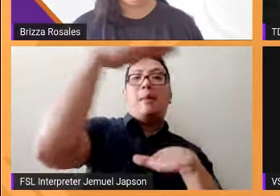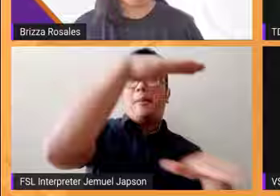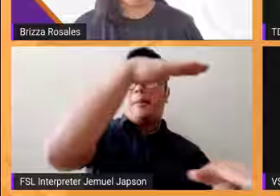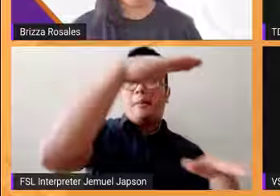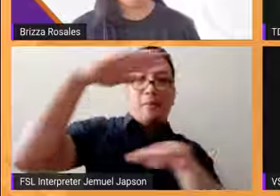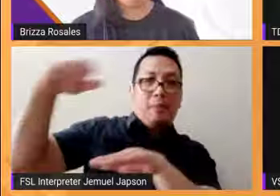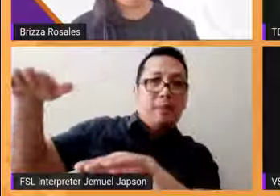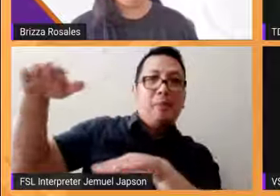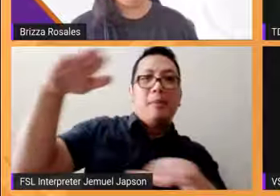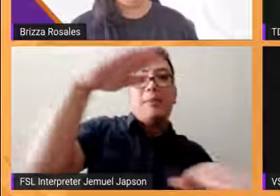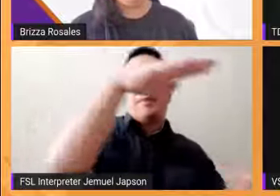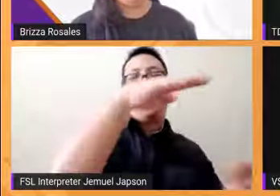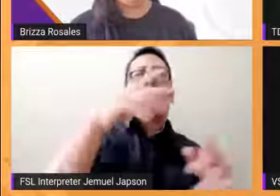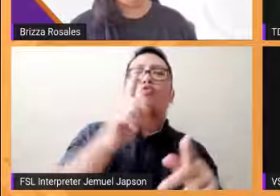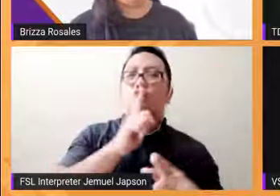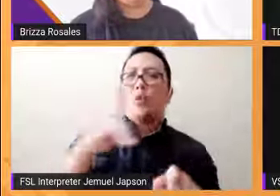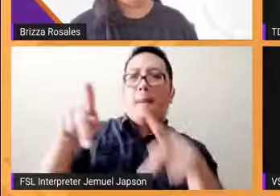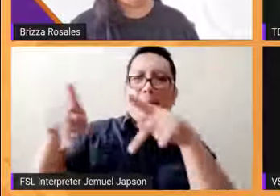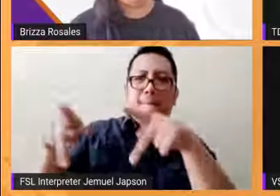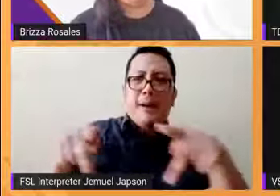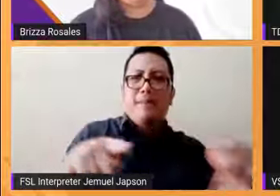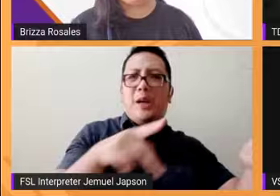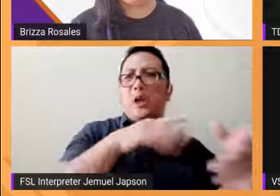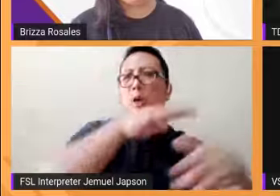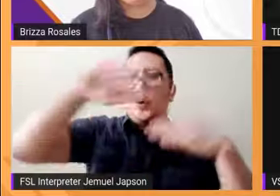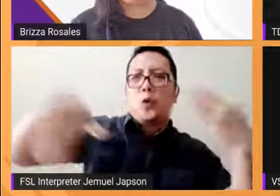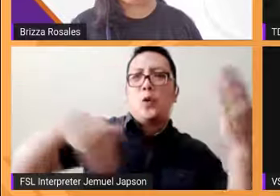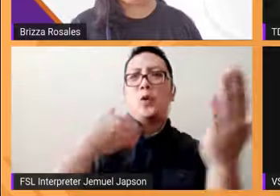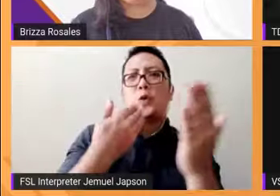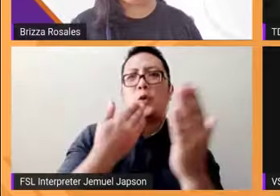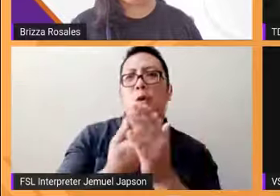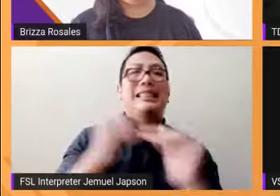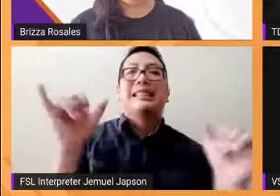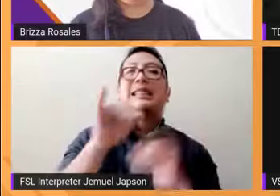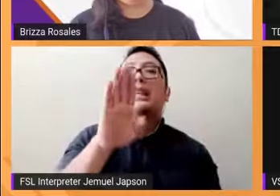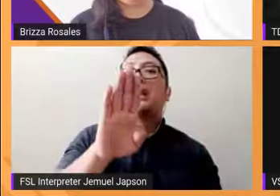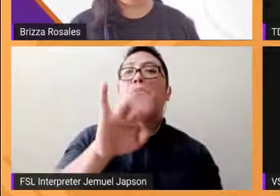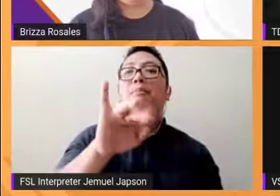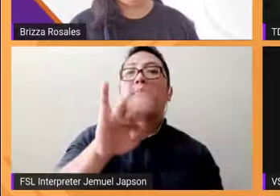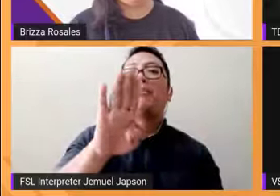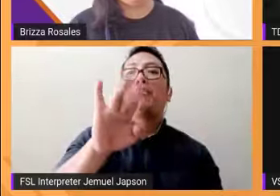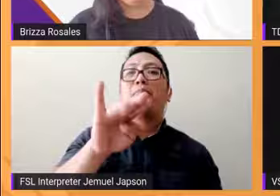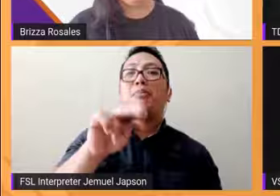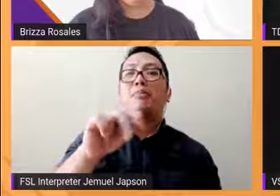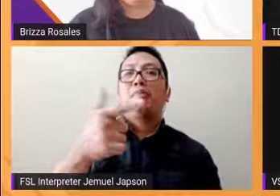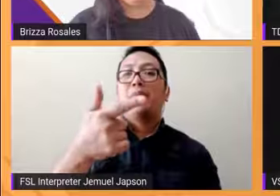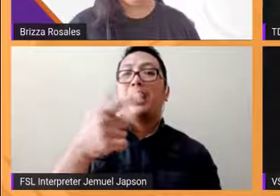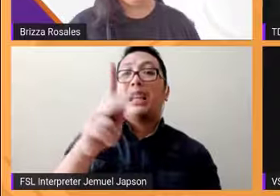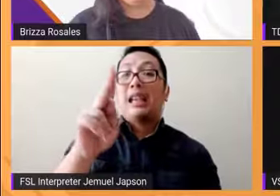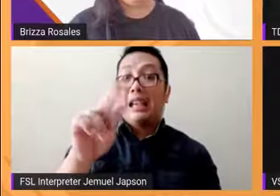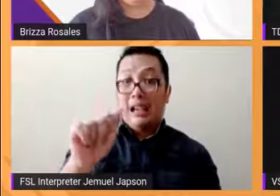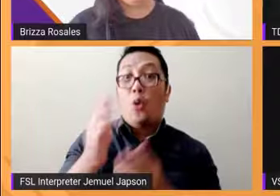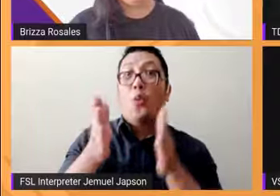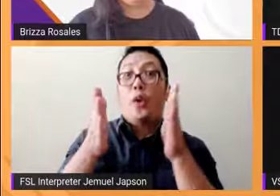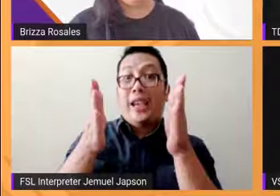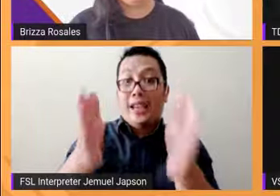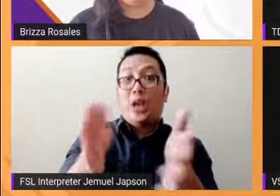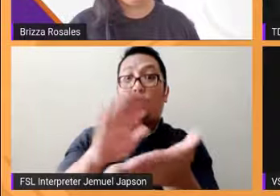pinaprepare din natin inside ano yung level ng awareness ng mismong